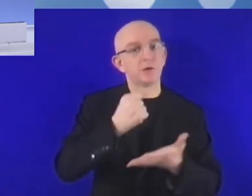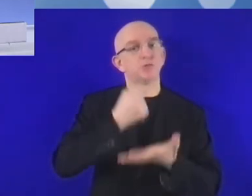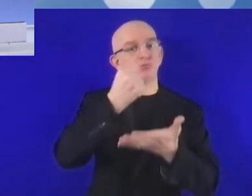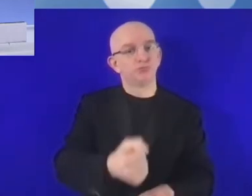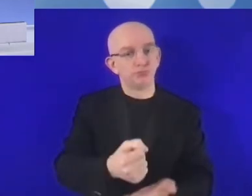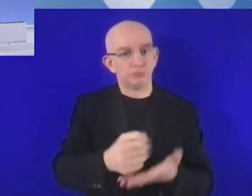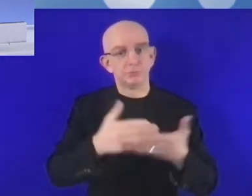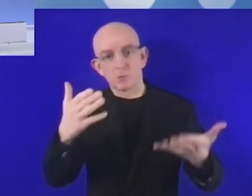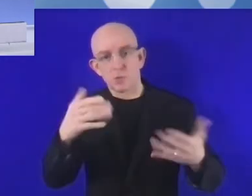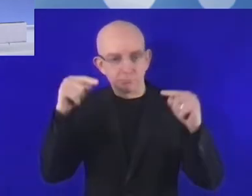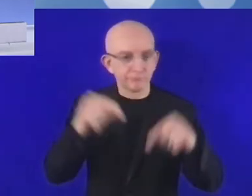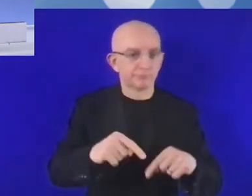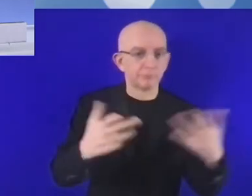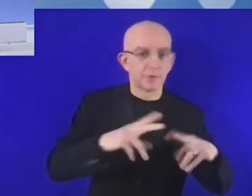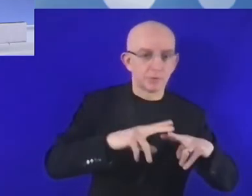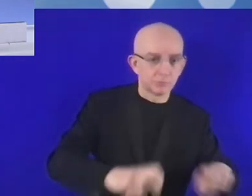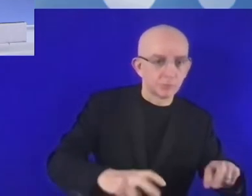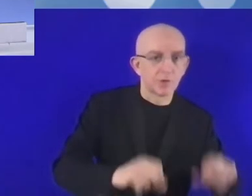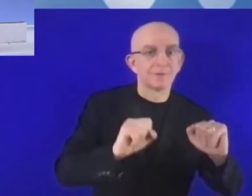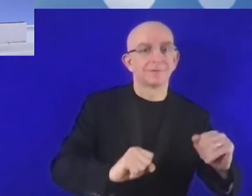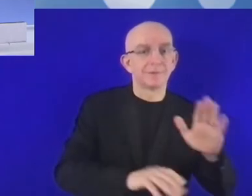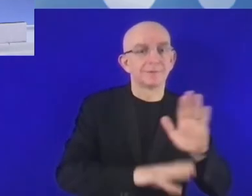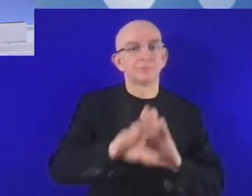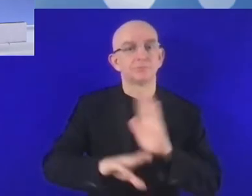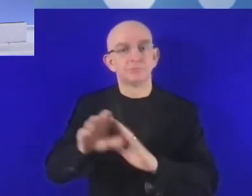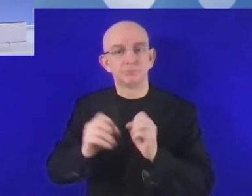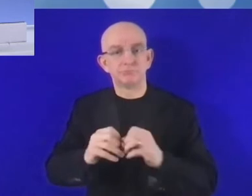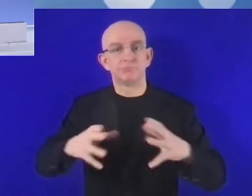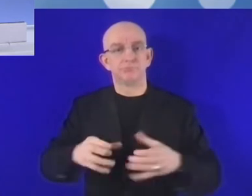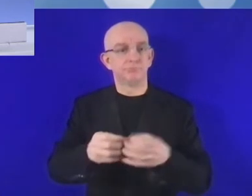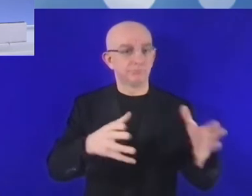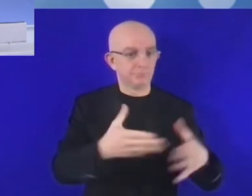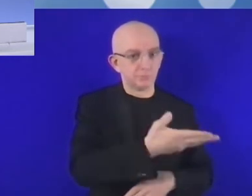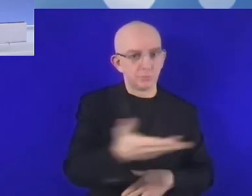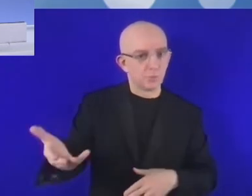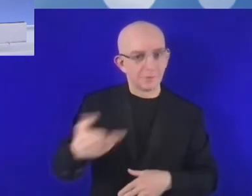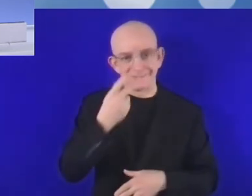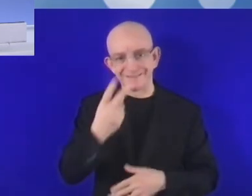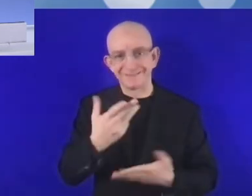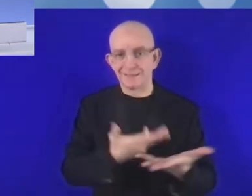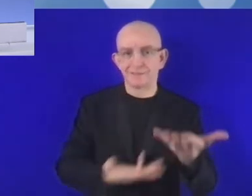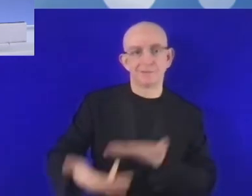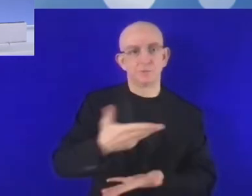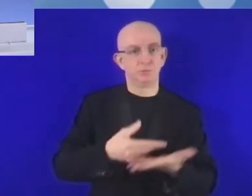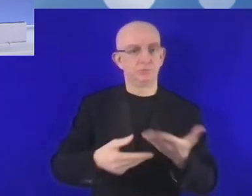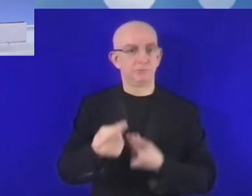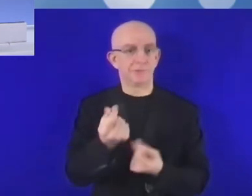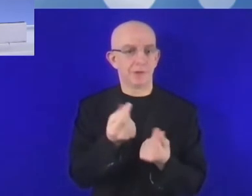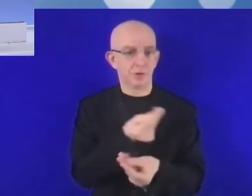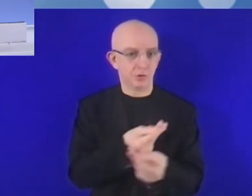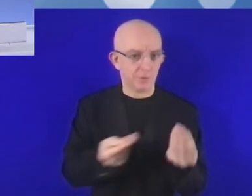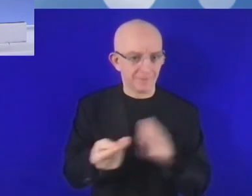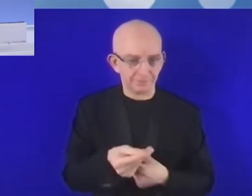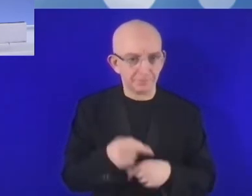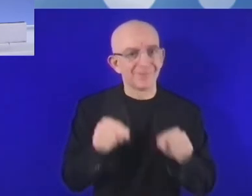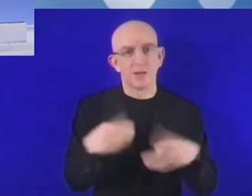technologii cyfrowych mogą być znaczące. Czas ucieka nam bardzo szybko, szybciej niż